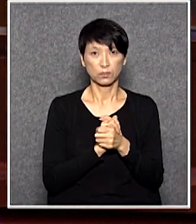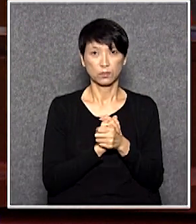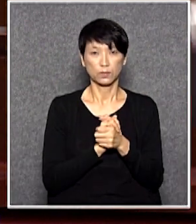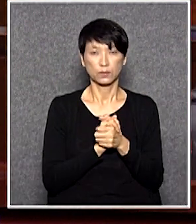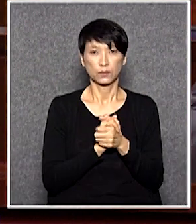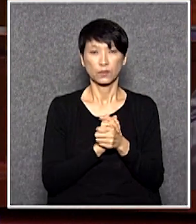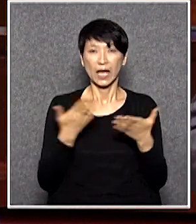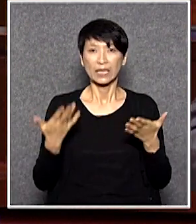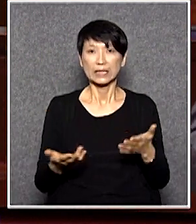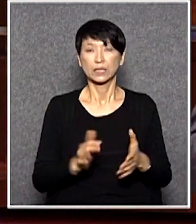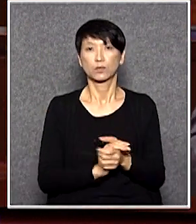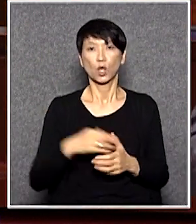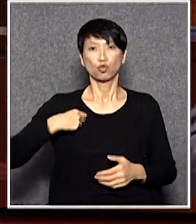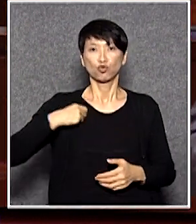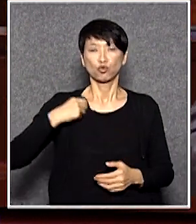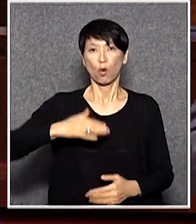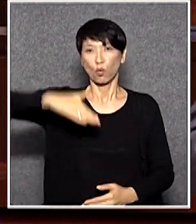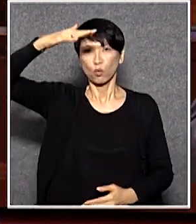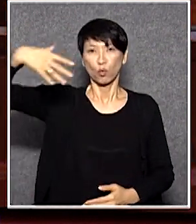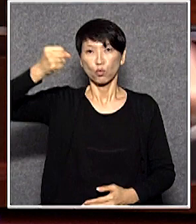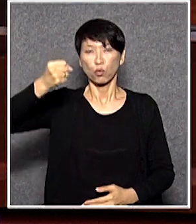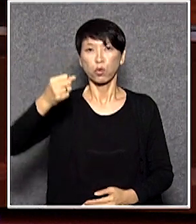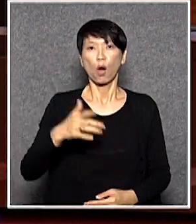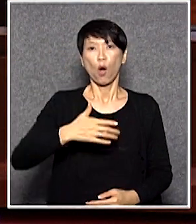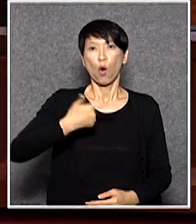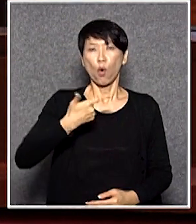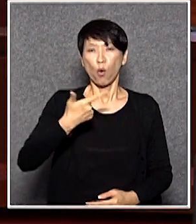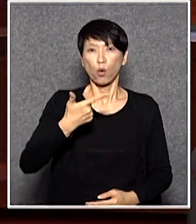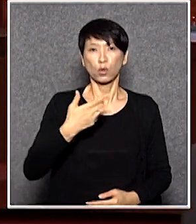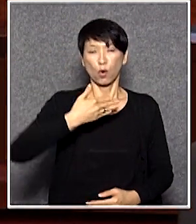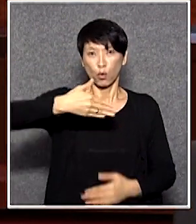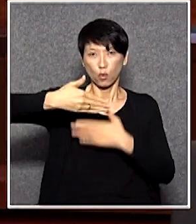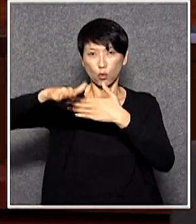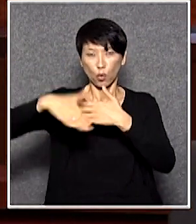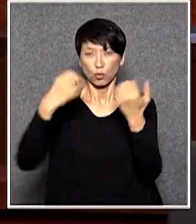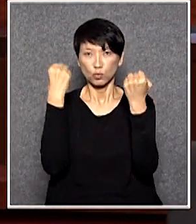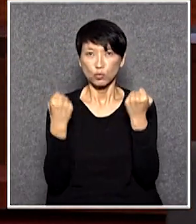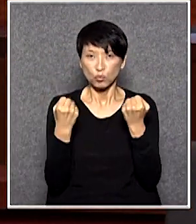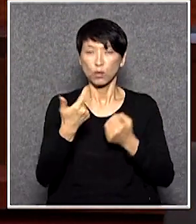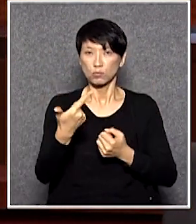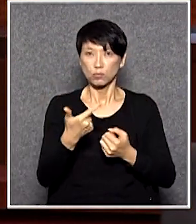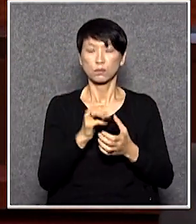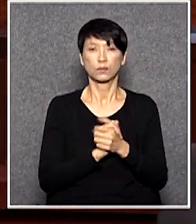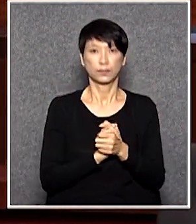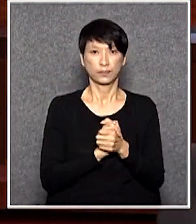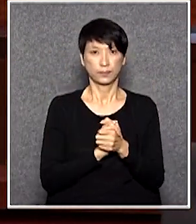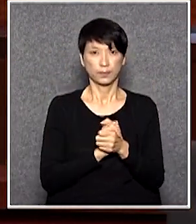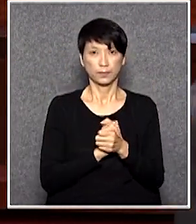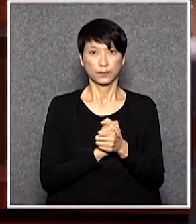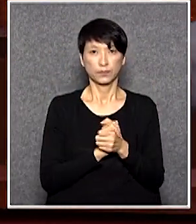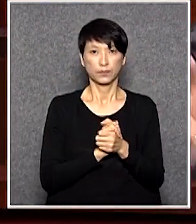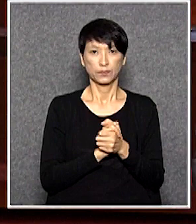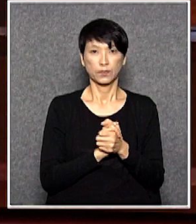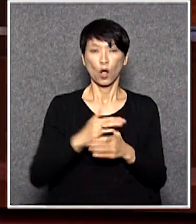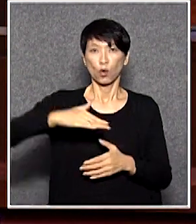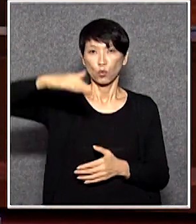現在中共的高官多少是外國籍啊沒有問題的這個是人的選擇來的是不是是不是高官